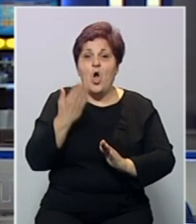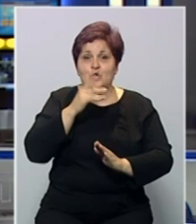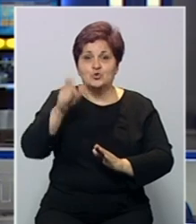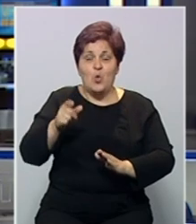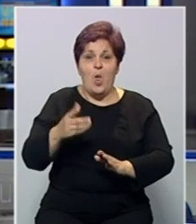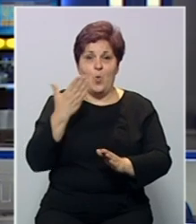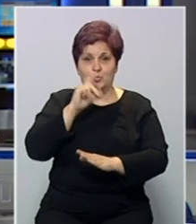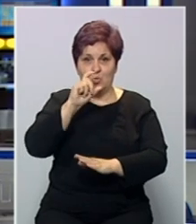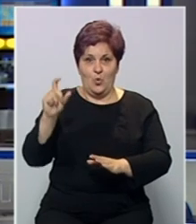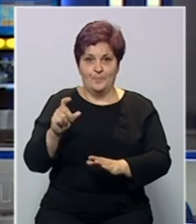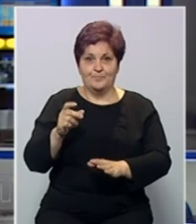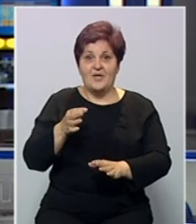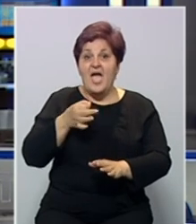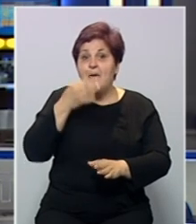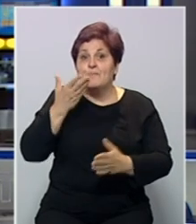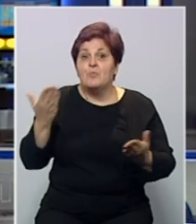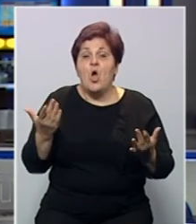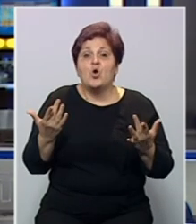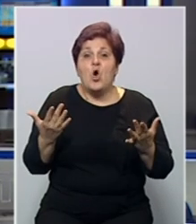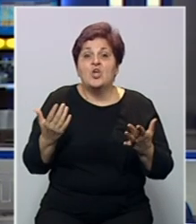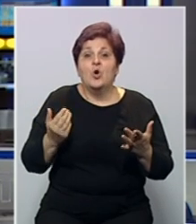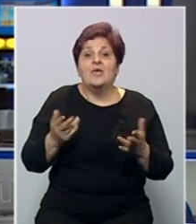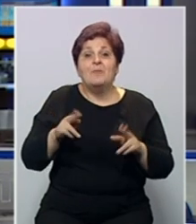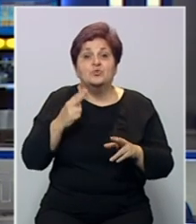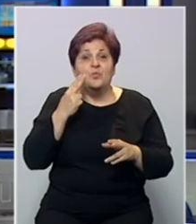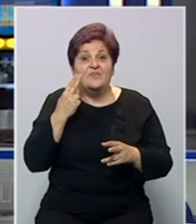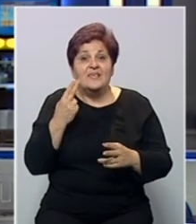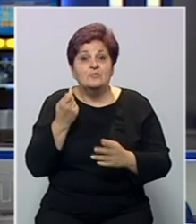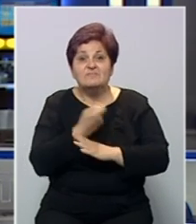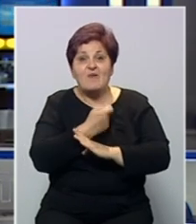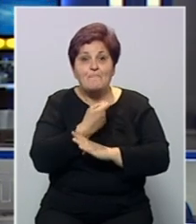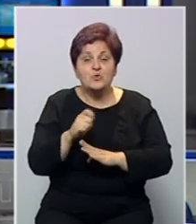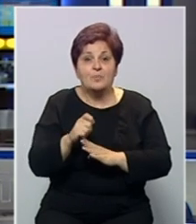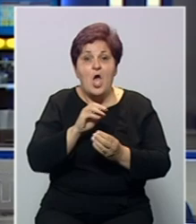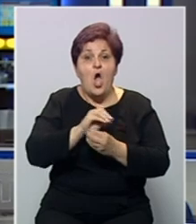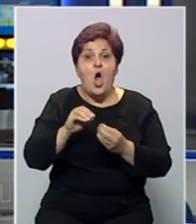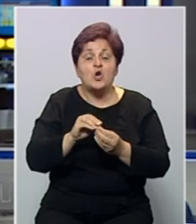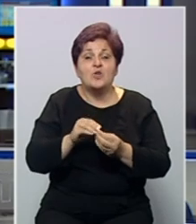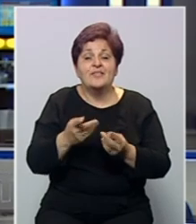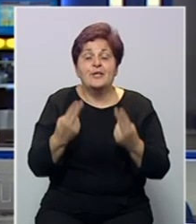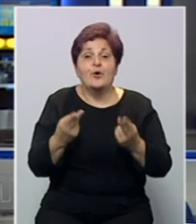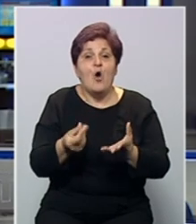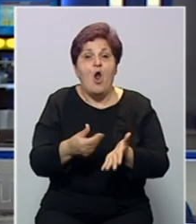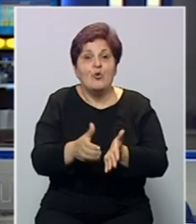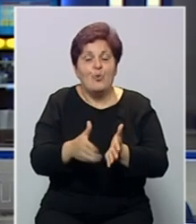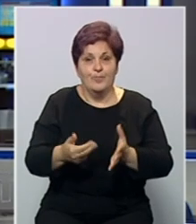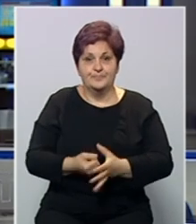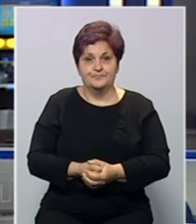školaraca u školu. Provjeravali smo koliko će imajući u vidu sva poskupljenja roditelje to koštati.